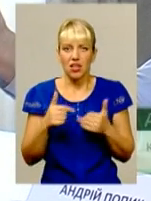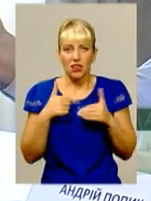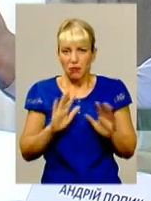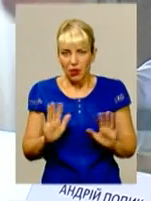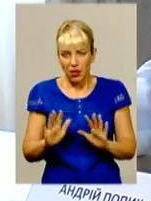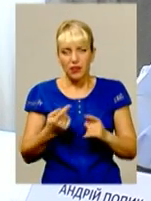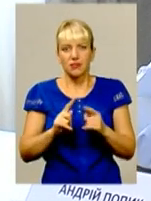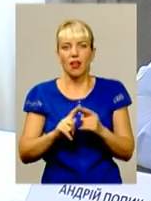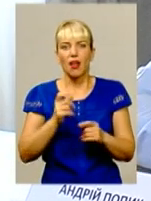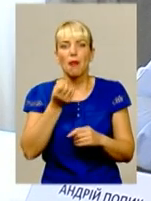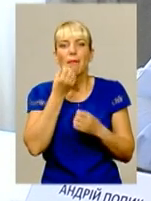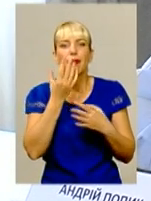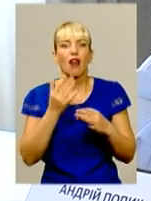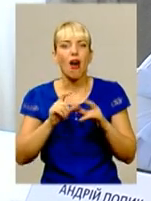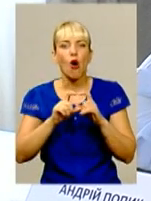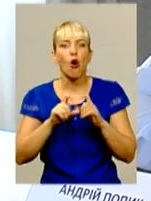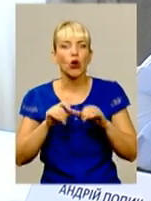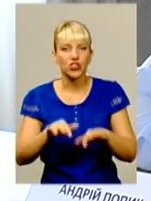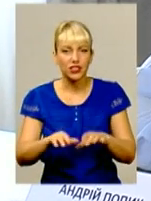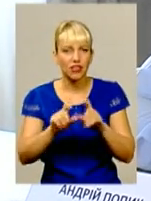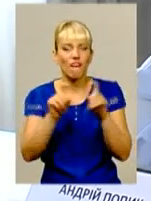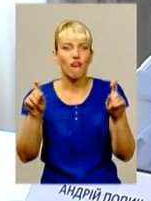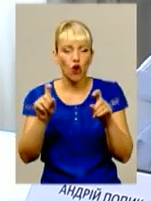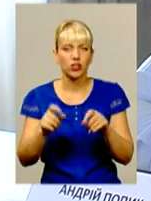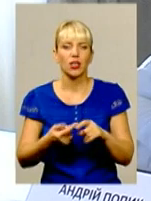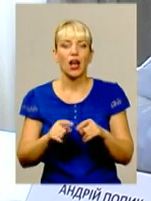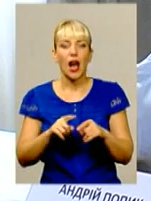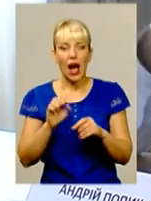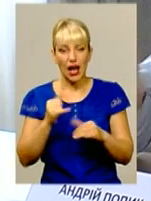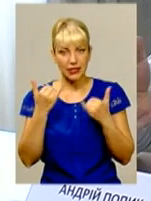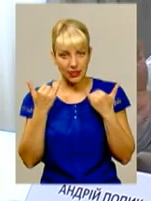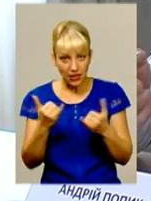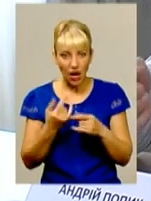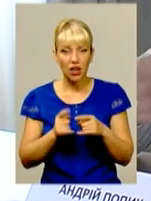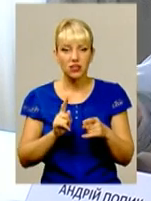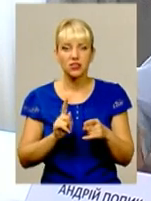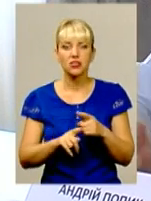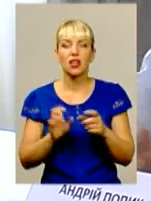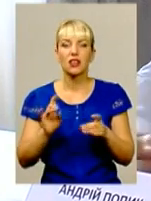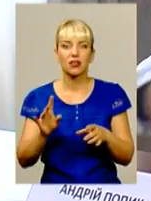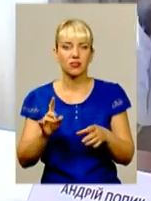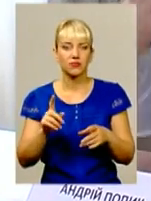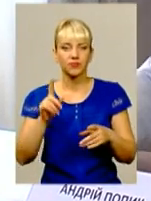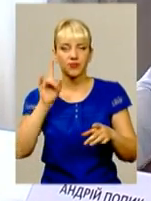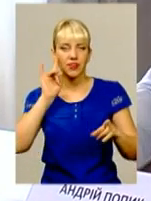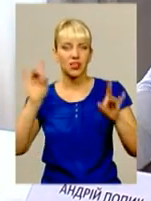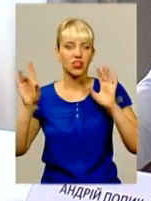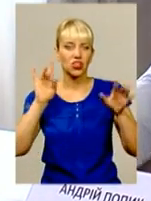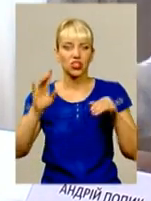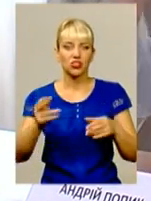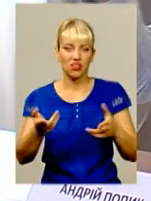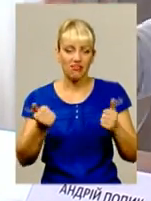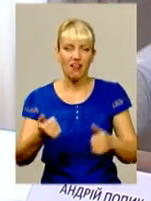просто такий самий, як ім'я нашої партії. Зараз це виноситься на просто такі, знаєте, так, ми круті, ми